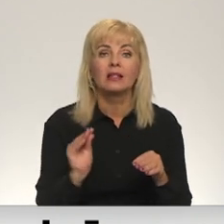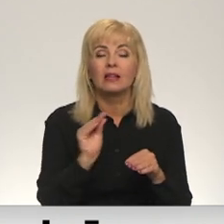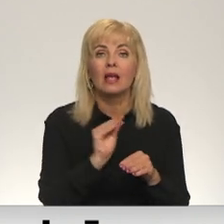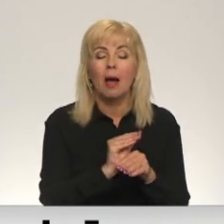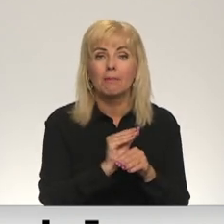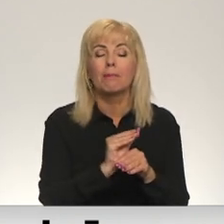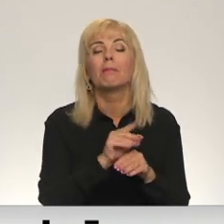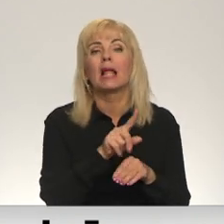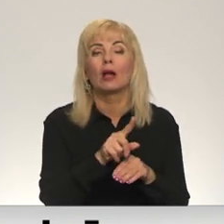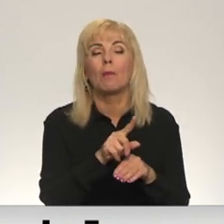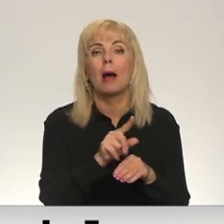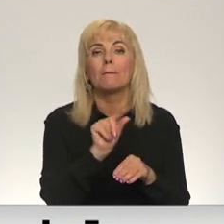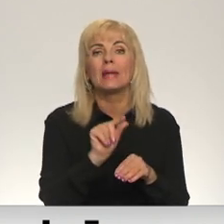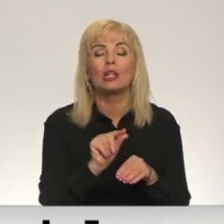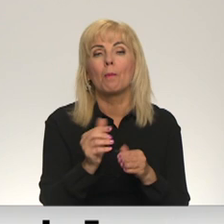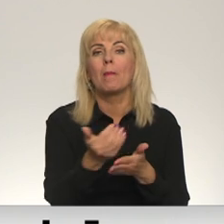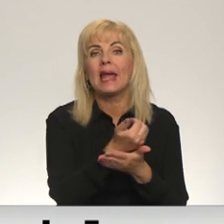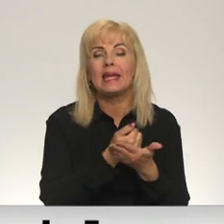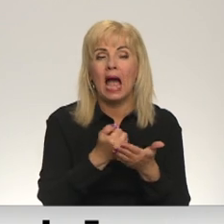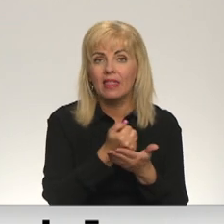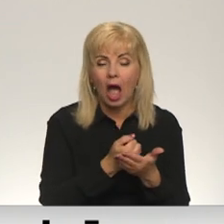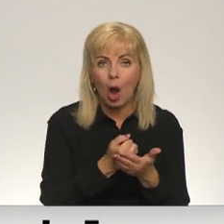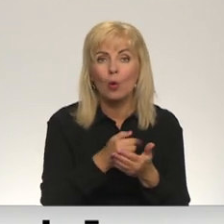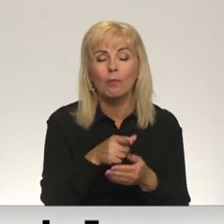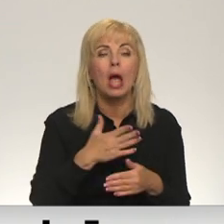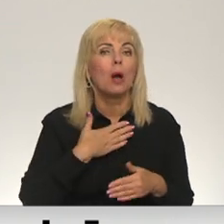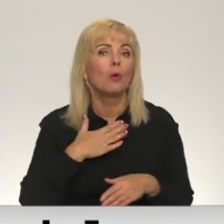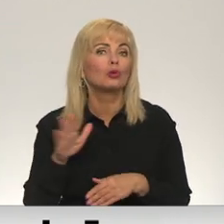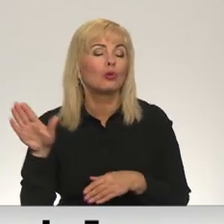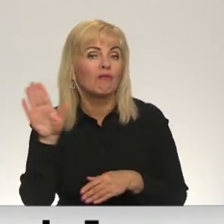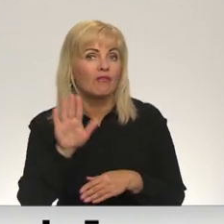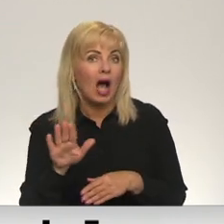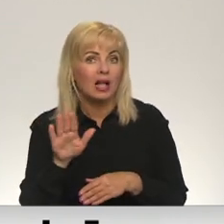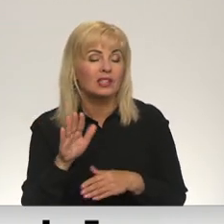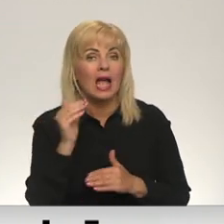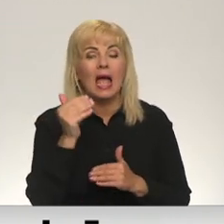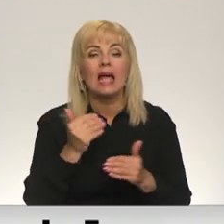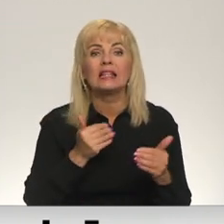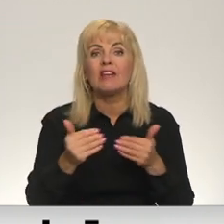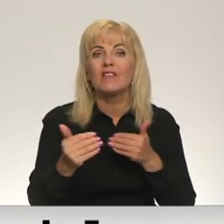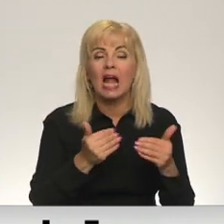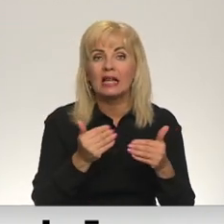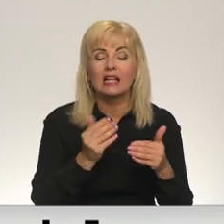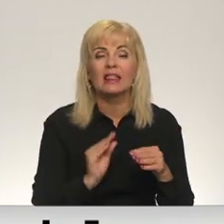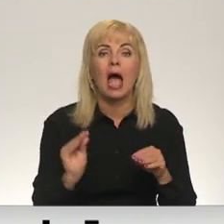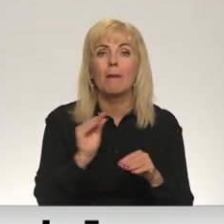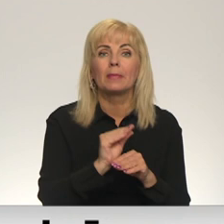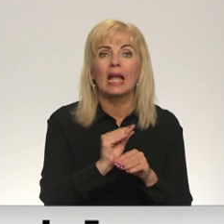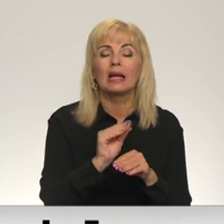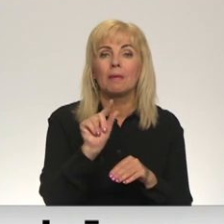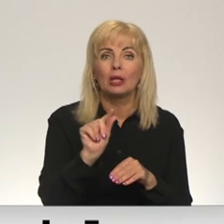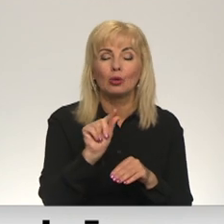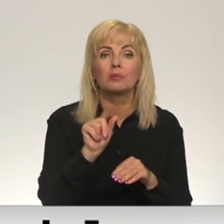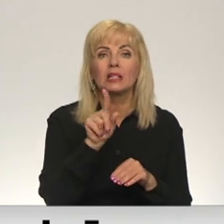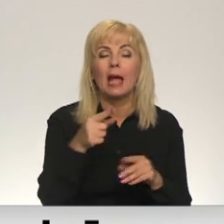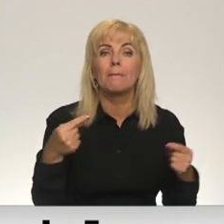piemērošana ienākumiem. Situācija ir tāda, ka mūsu valsti diferencēties neatliekamajas minimums tiek piemērots gada